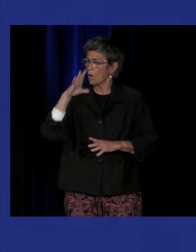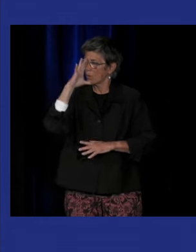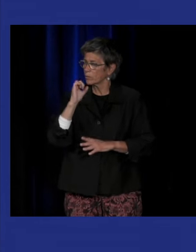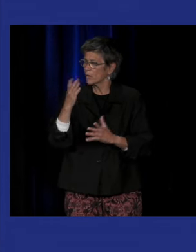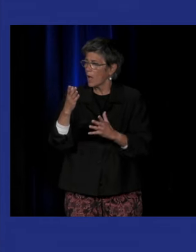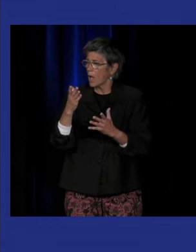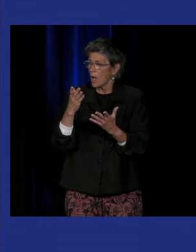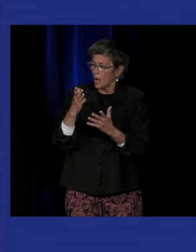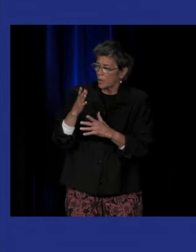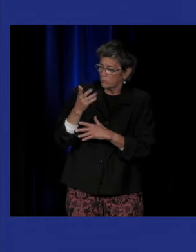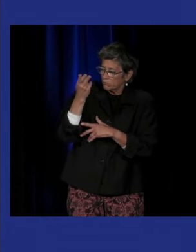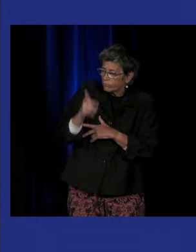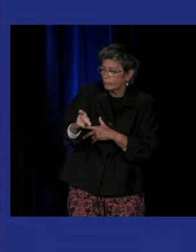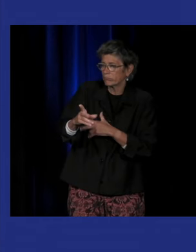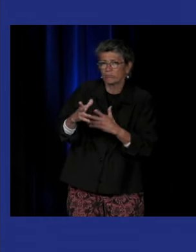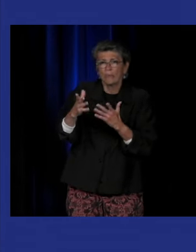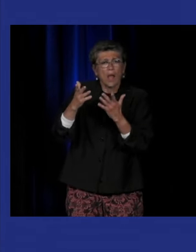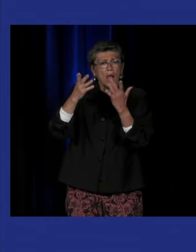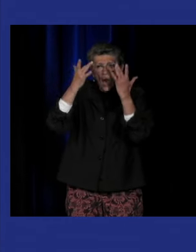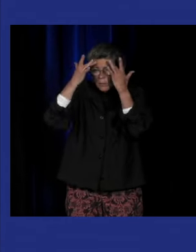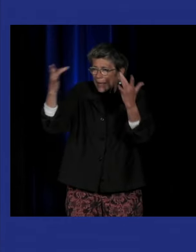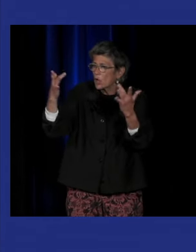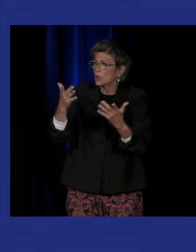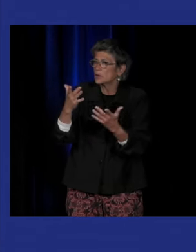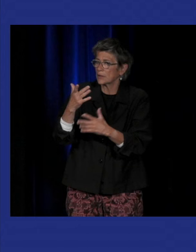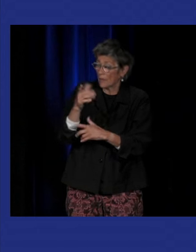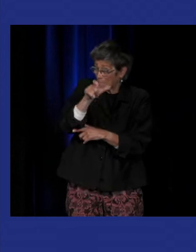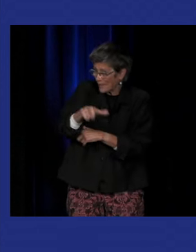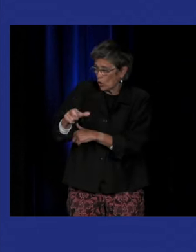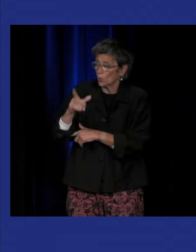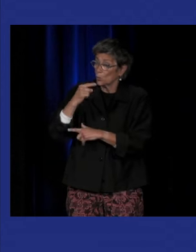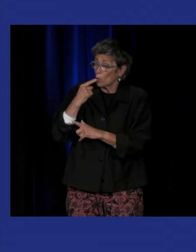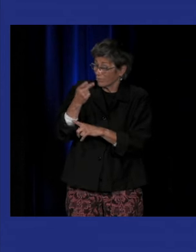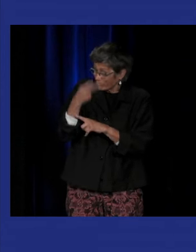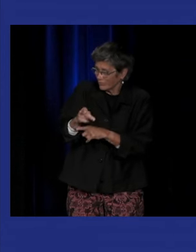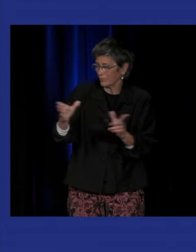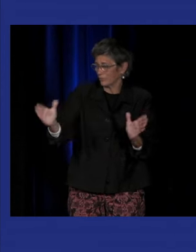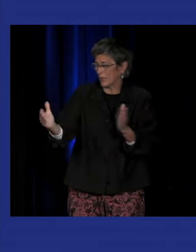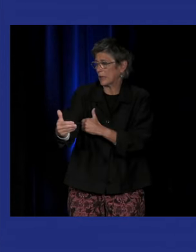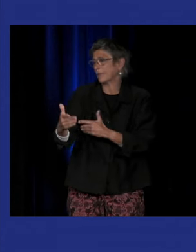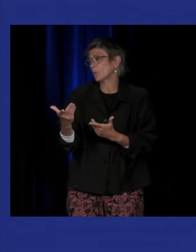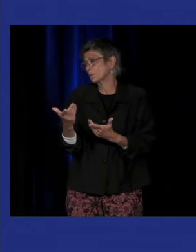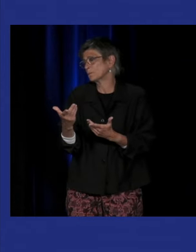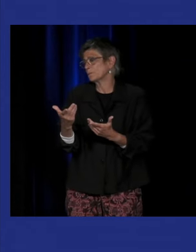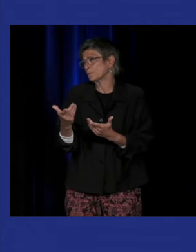quel type d'expérience de personnes sourdes nous parlons. C'est à partir de cette catégorie qui a été